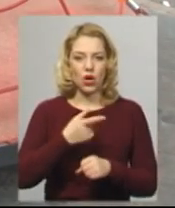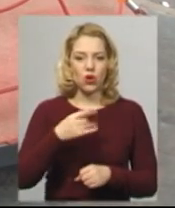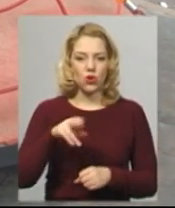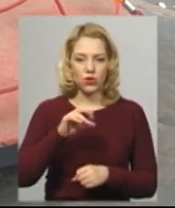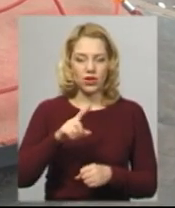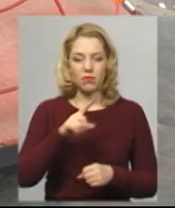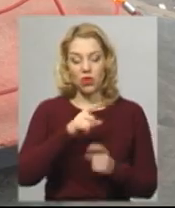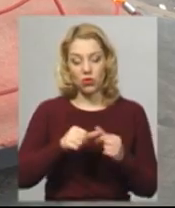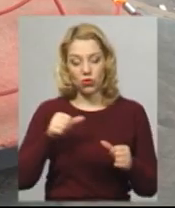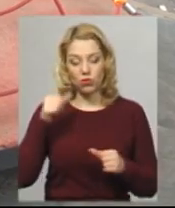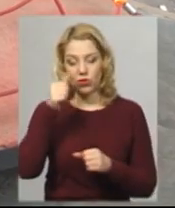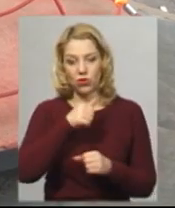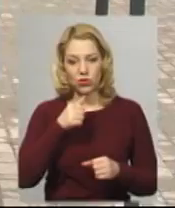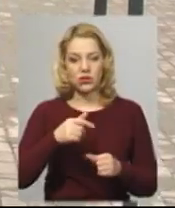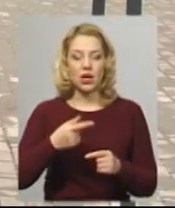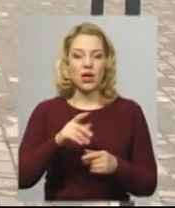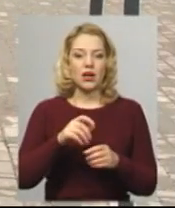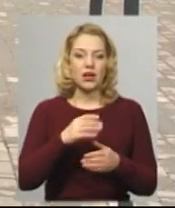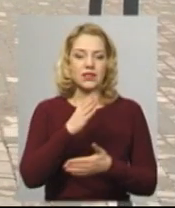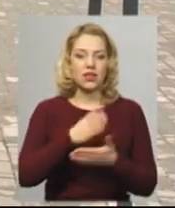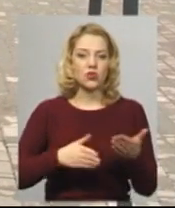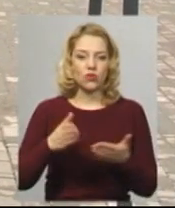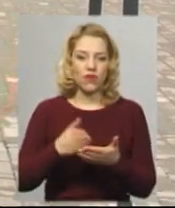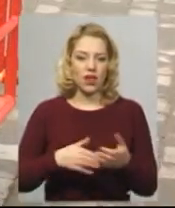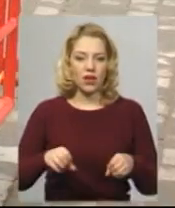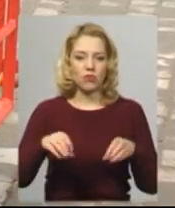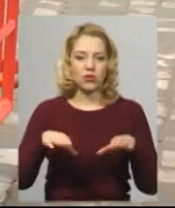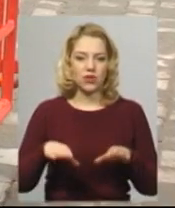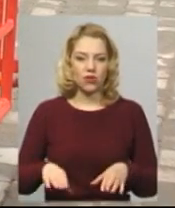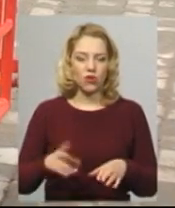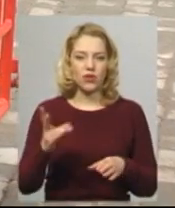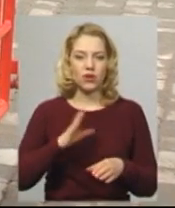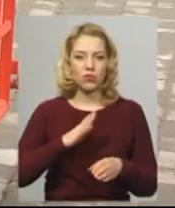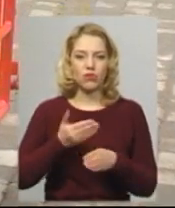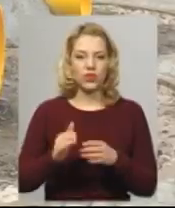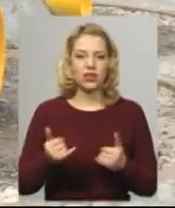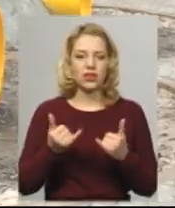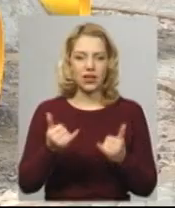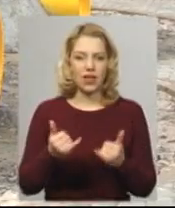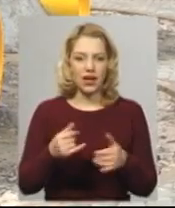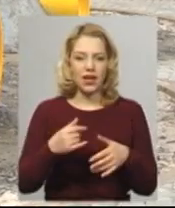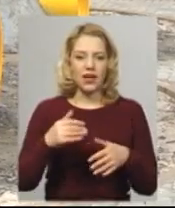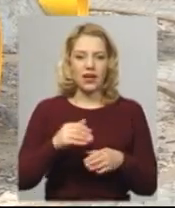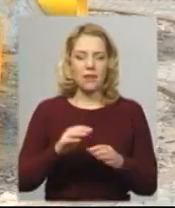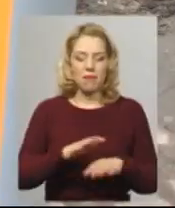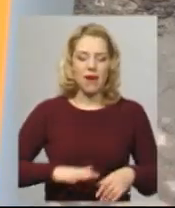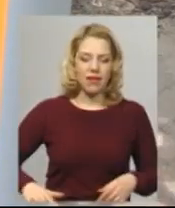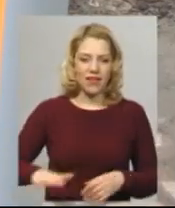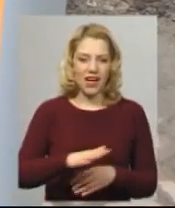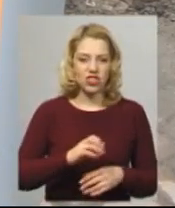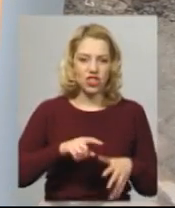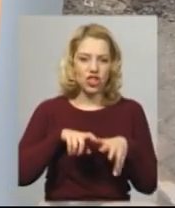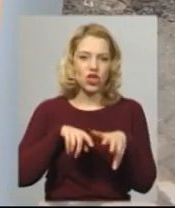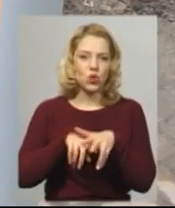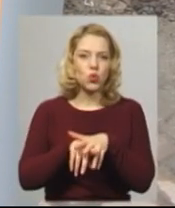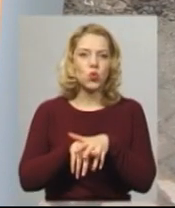постанову, яка передбачала виділення нашому місту півтора мільйона гривень на інклюзивний дитячий майданчик та прийняв іншу, в яку Хмельницький не увійшов, каже Василь